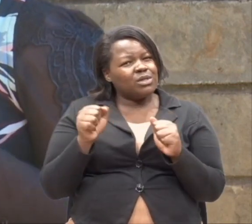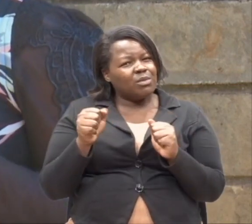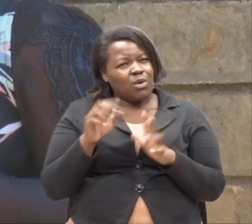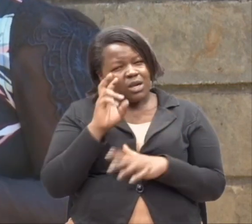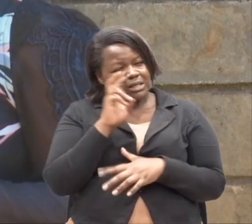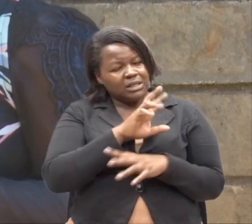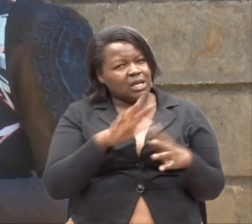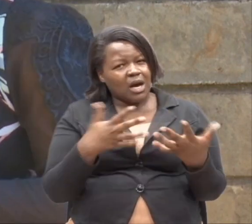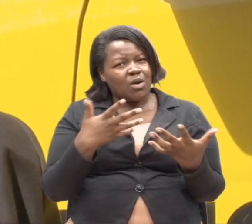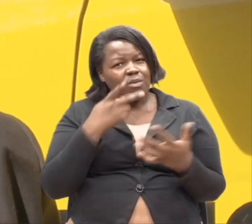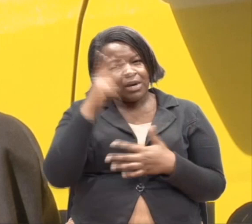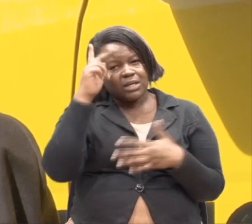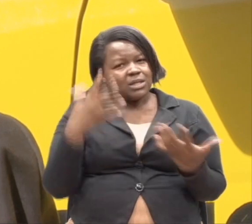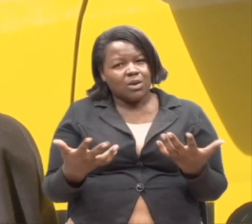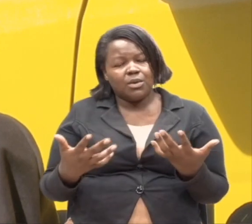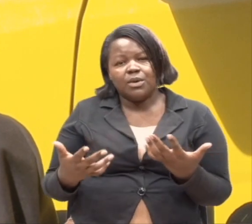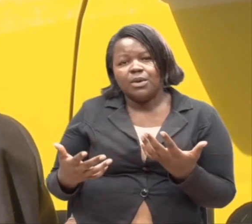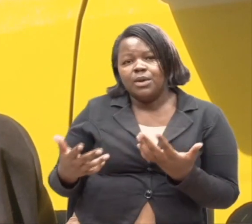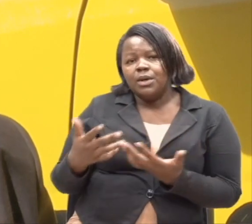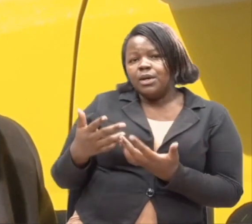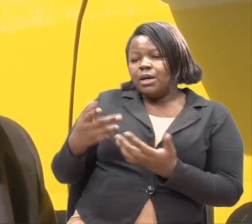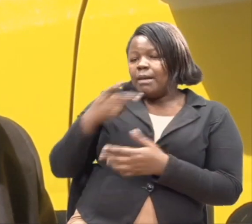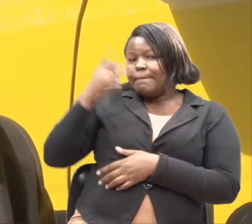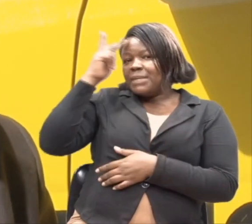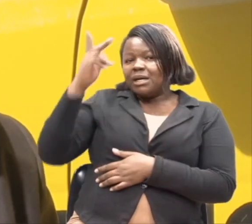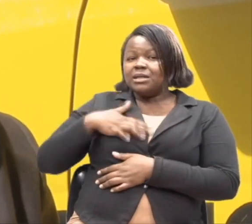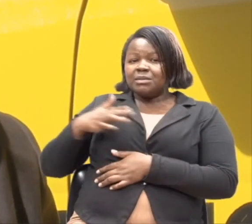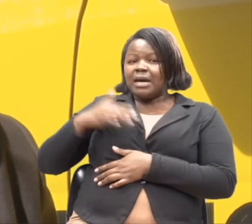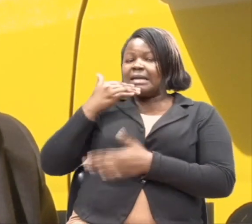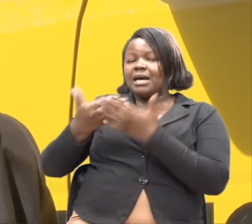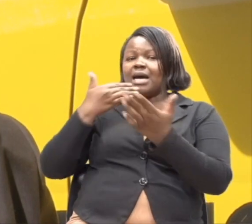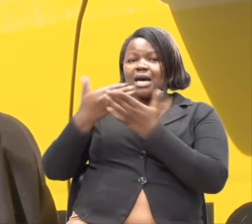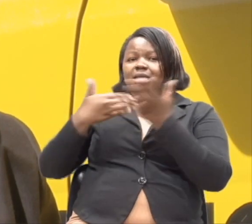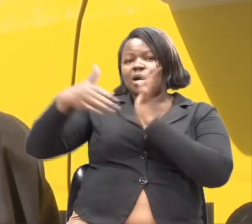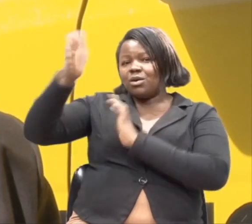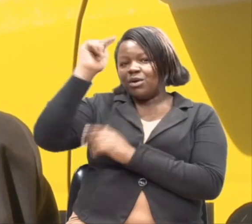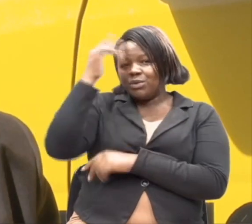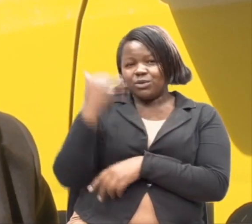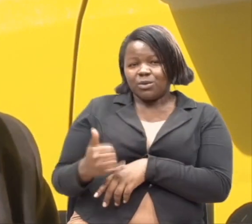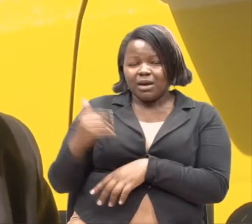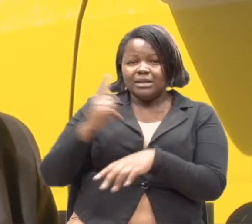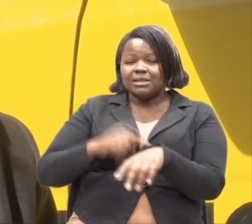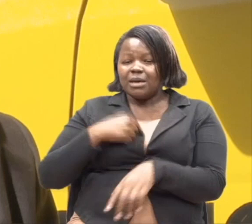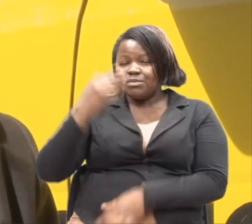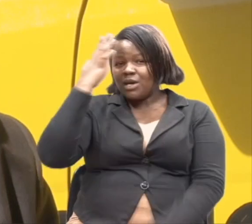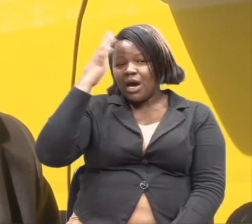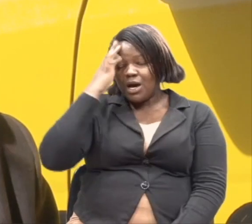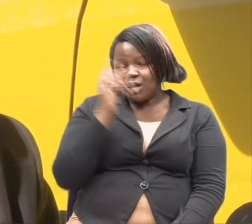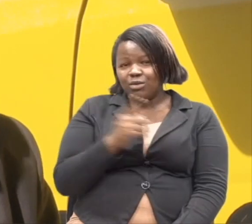things were from the parents? Wazazi wangu, na shukuru mungu. Vile nimekuja kuwajua,